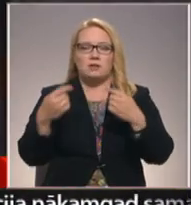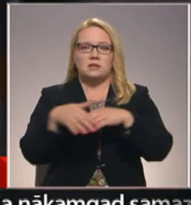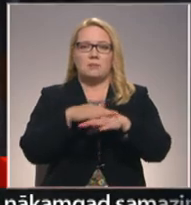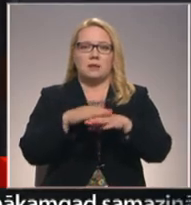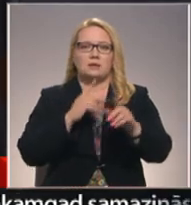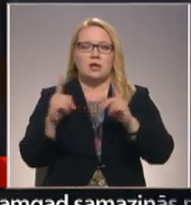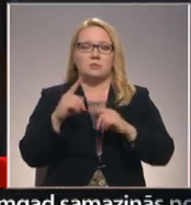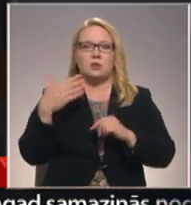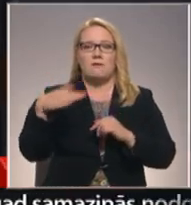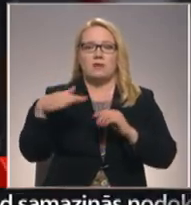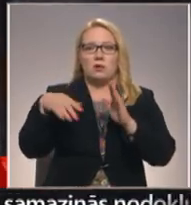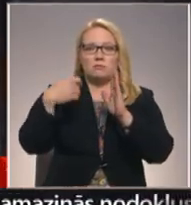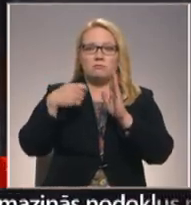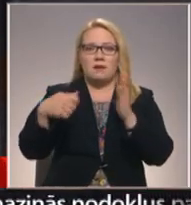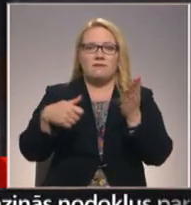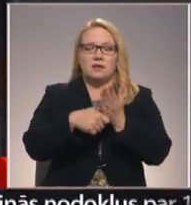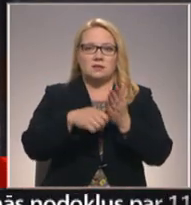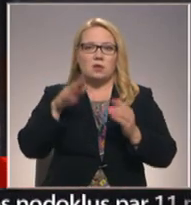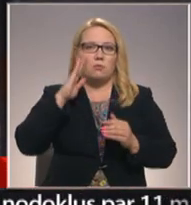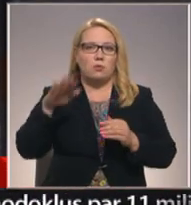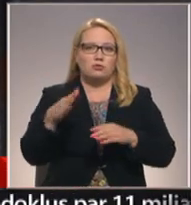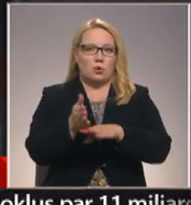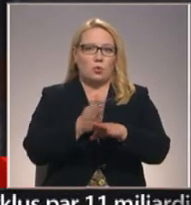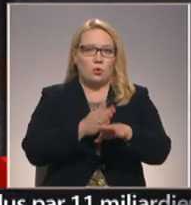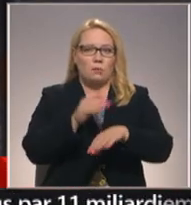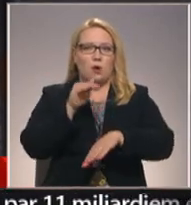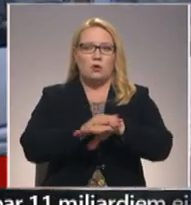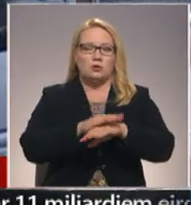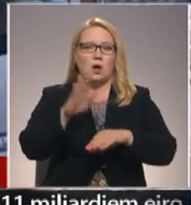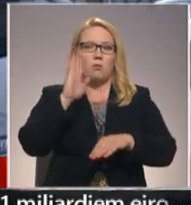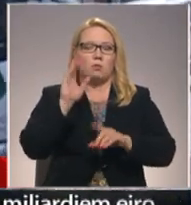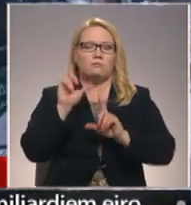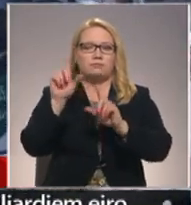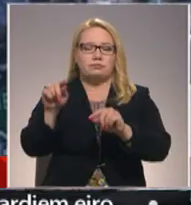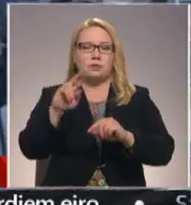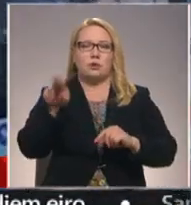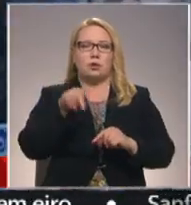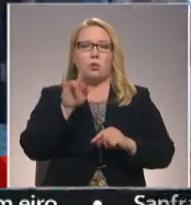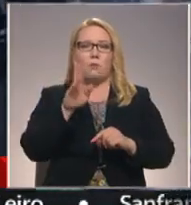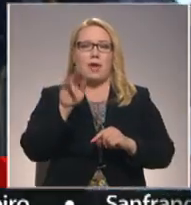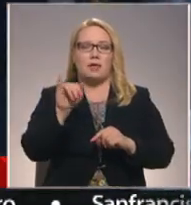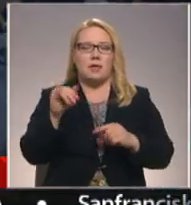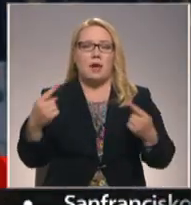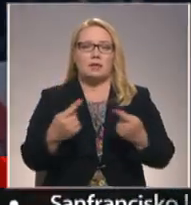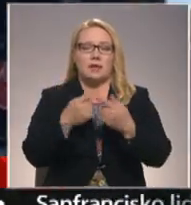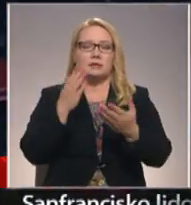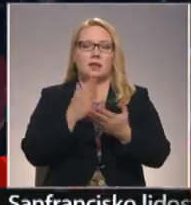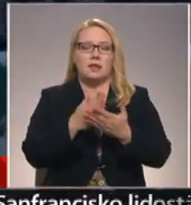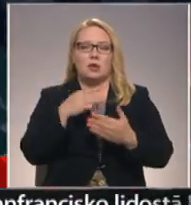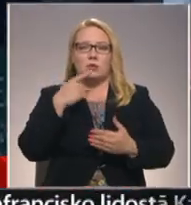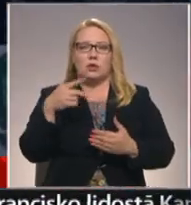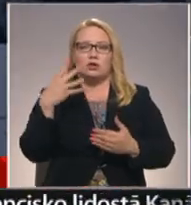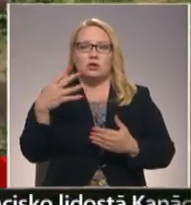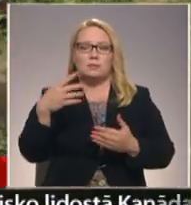transporta video novērošanas kamerā fiksēt zēnu sandali. Tika secināts, ka puika devies uz grobiņas novada dubeņiem. Atiecīgi tika noteikti 40